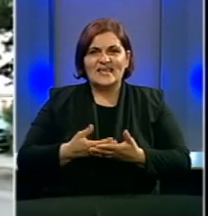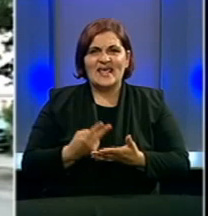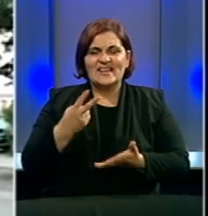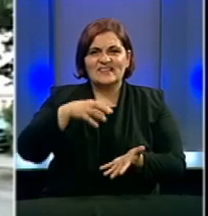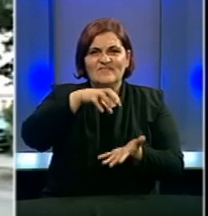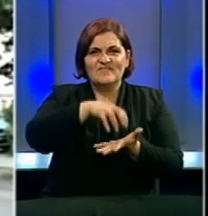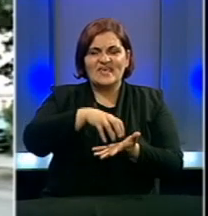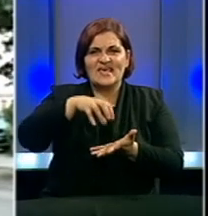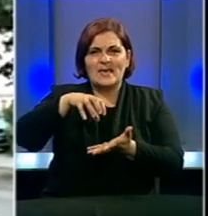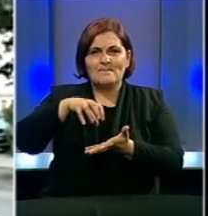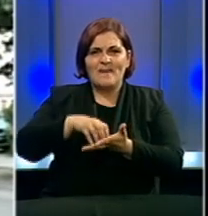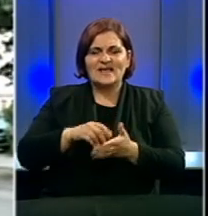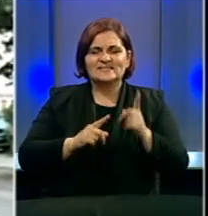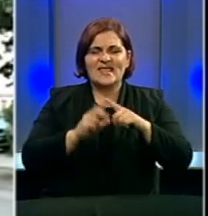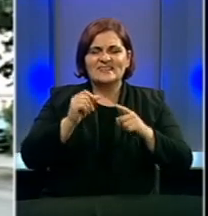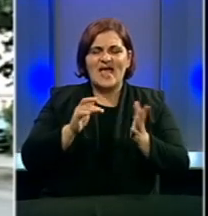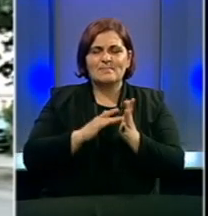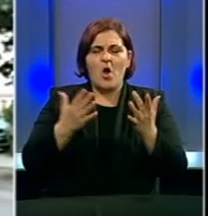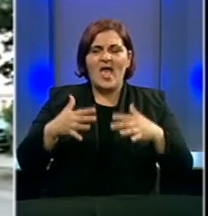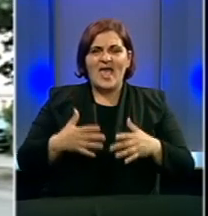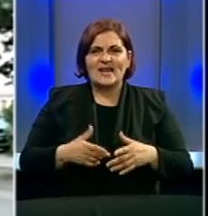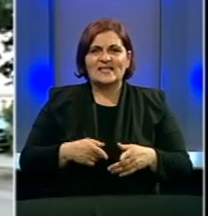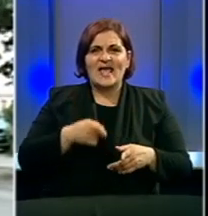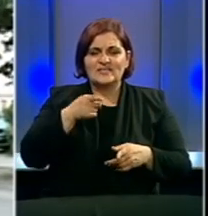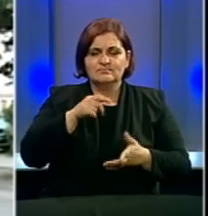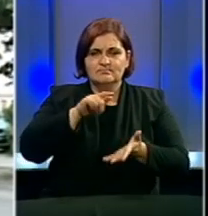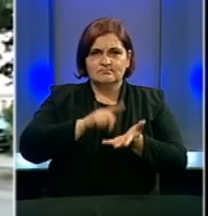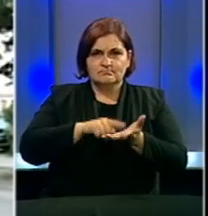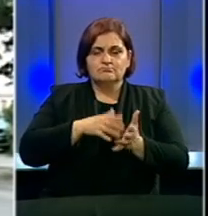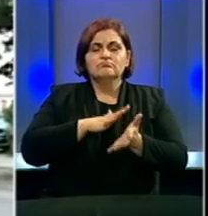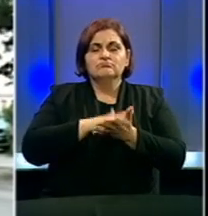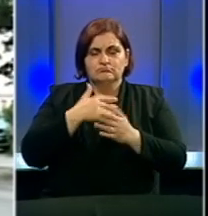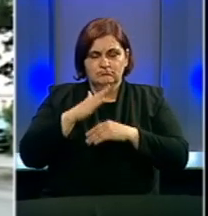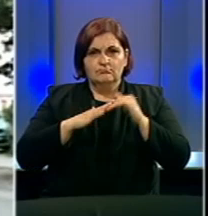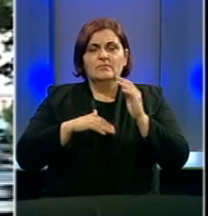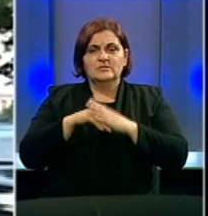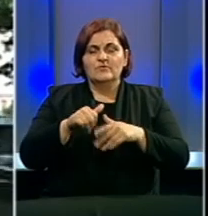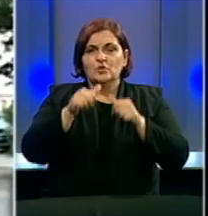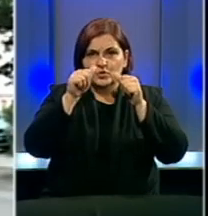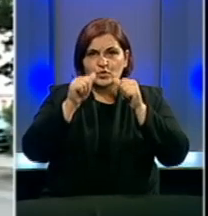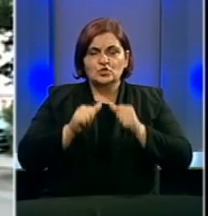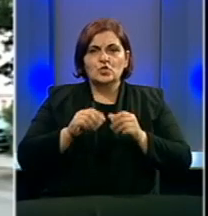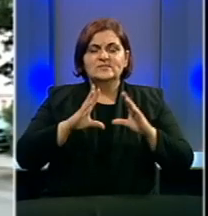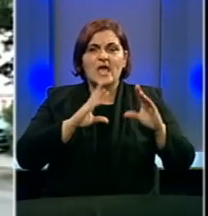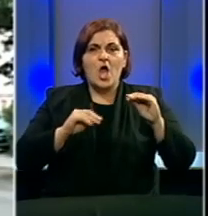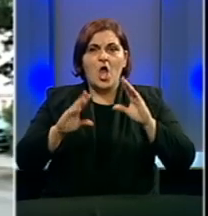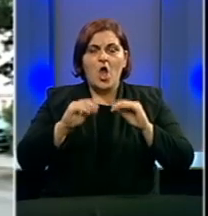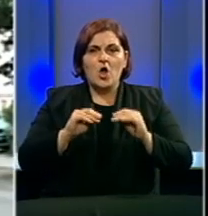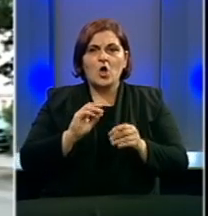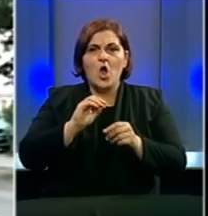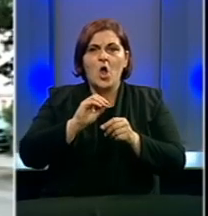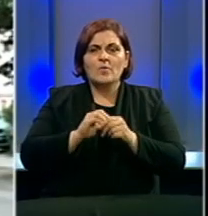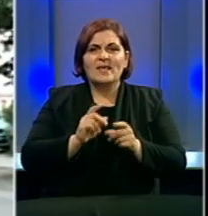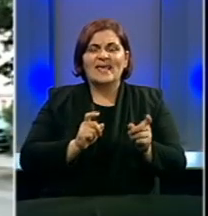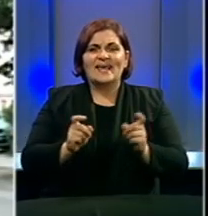bazne termoelektrane. Iz Konfederacije sindikata su zadovoljni što se govori o učešću